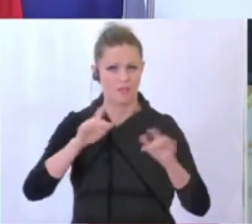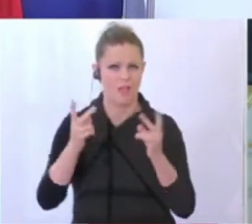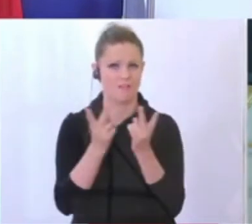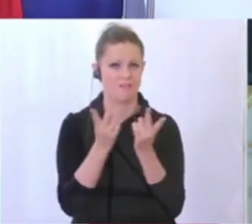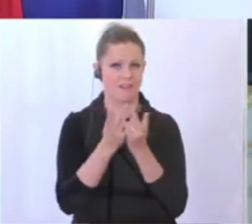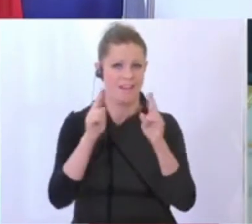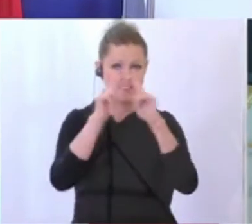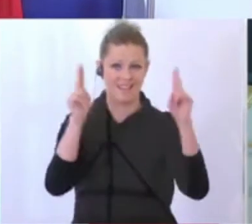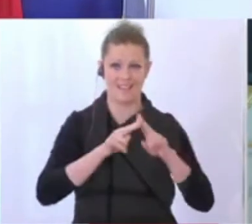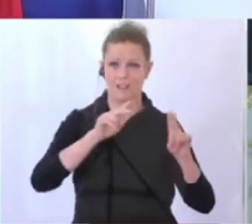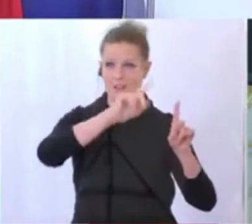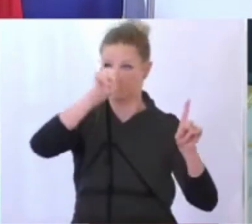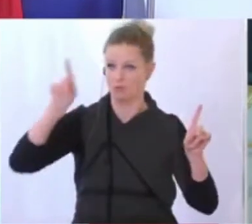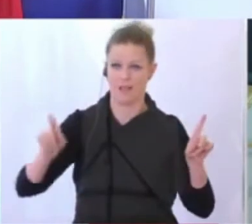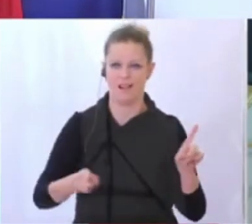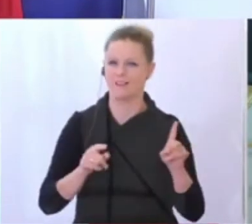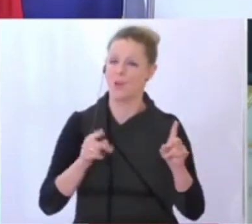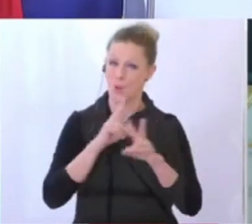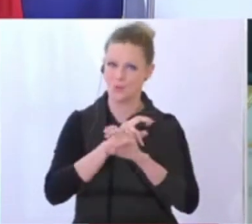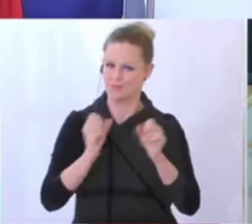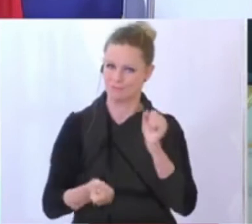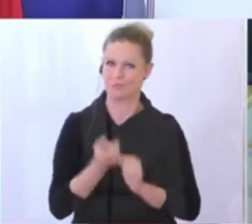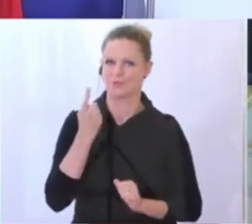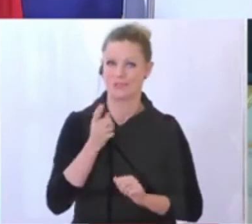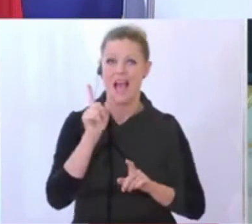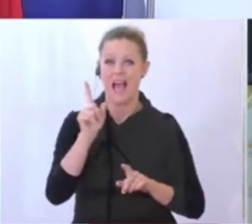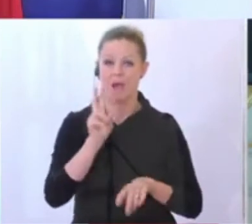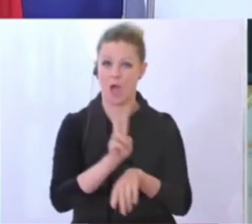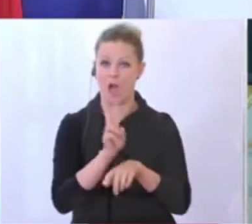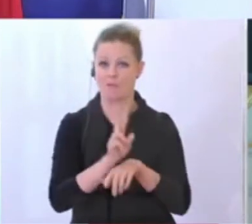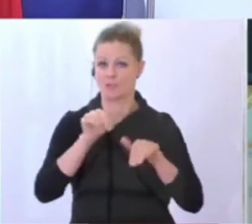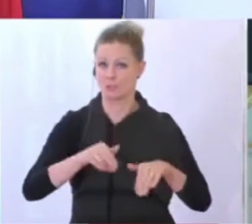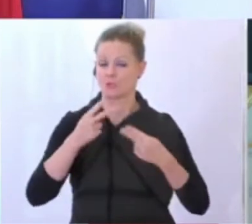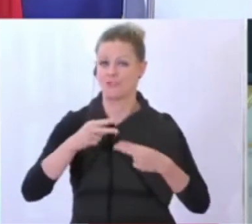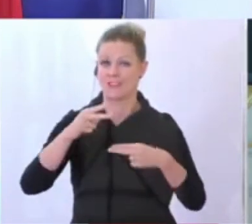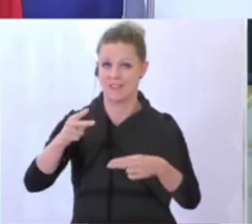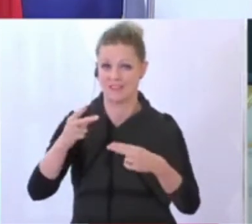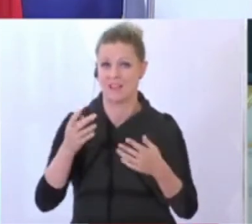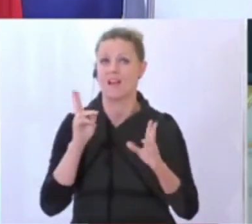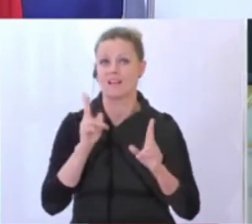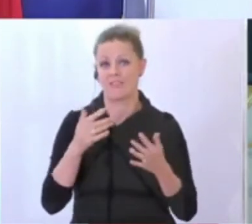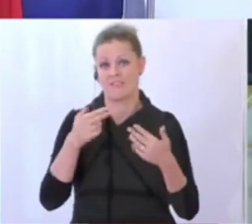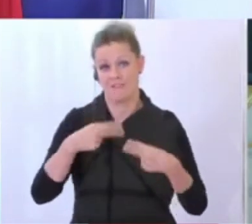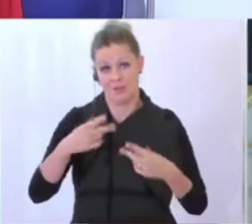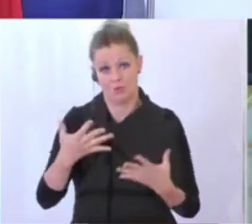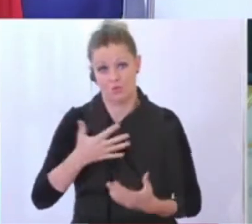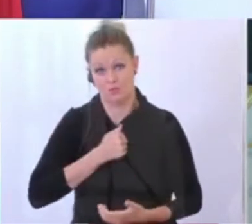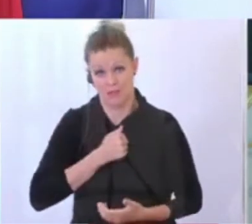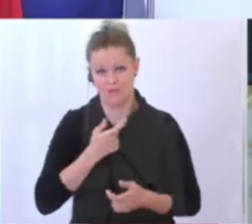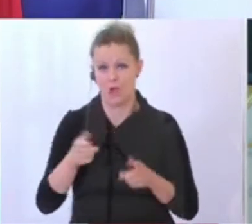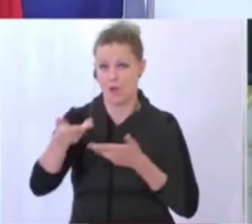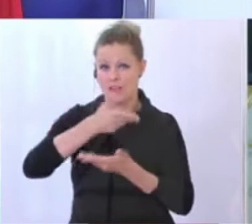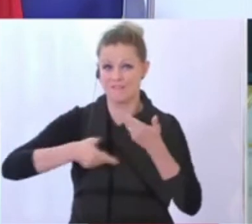steht Österreich sehr, sehr gut da. Aber wir müssen natürlich wachsam bleiben, damit das auch weiterhin so gelingt und wir die Wirtschaft